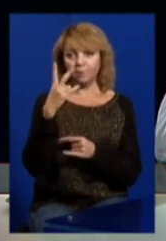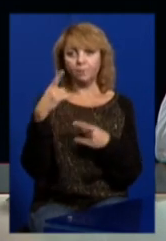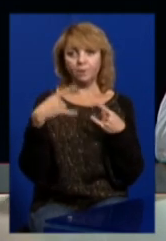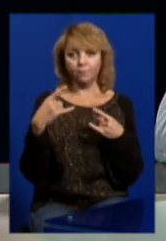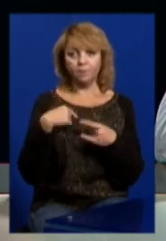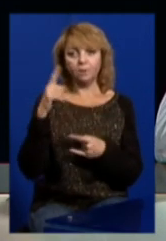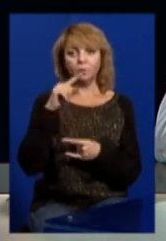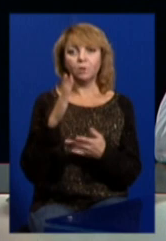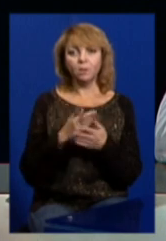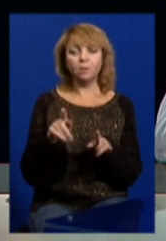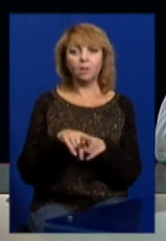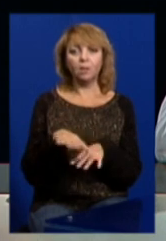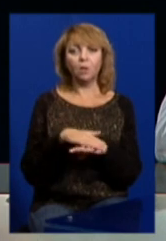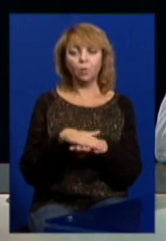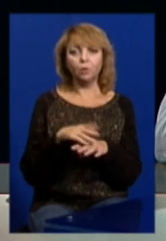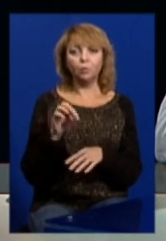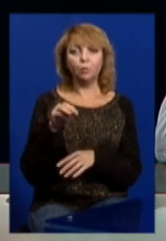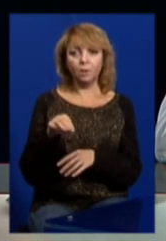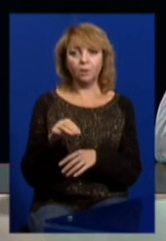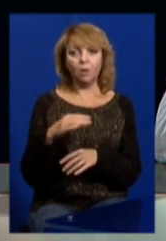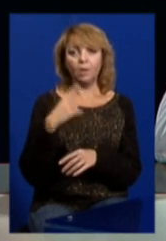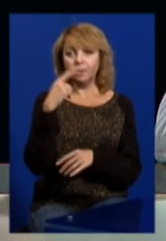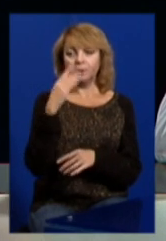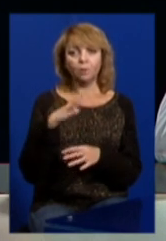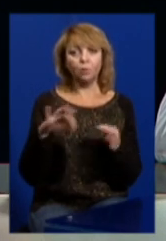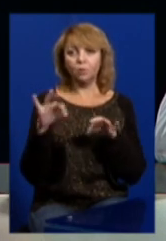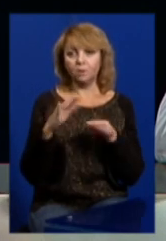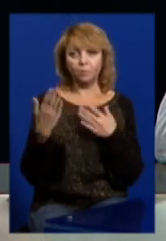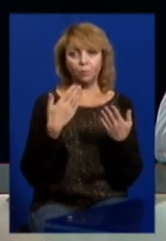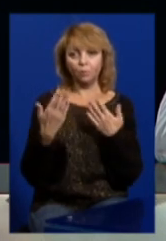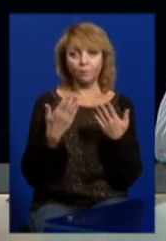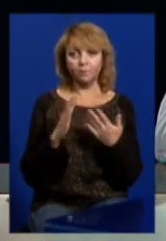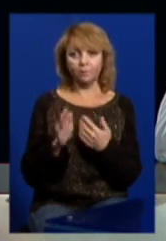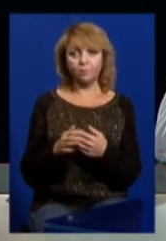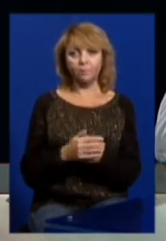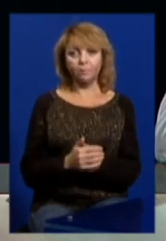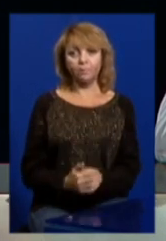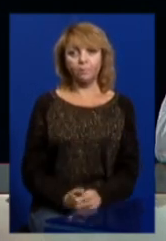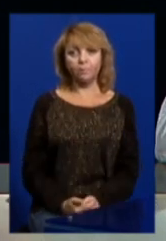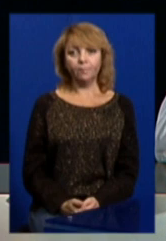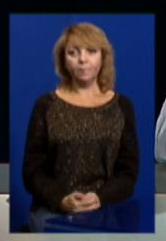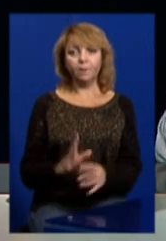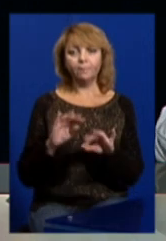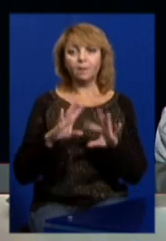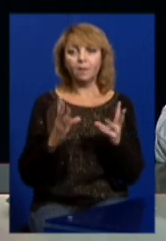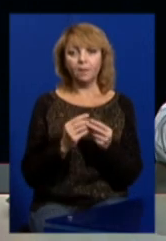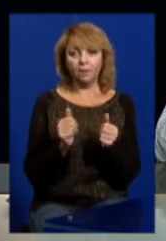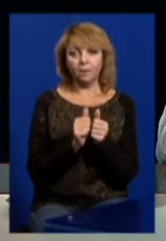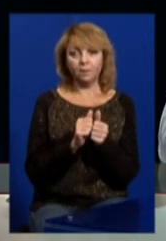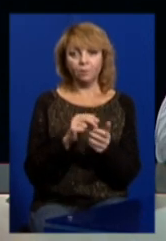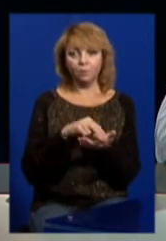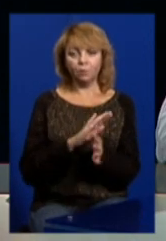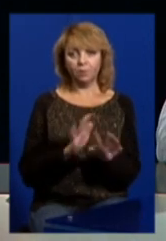телевізору, я знаю, що є такий народний депутат, але особисто з ним ніколи не спілкувався і взагалі поруч не